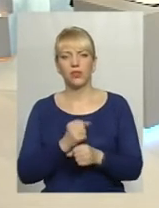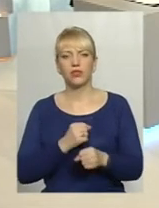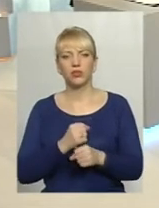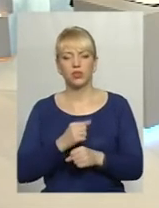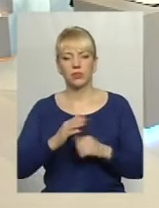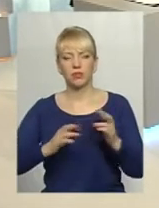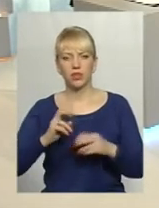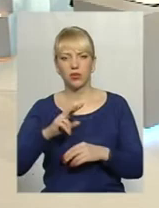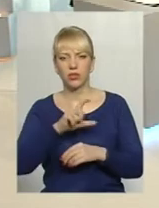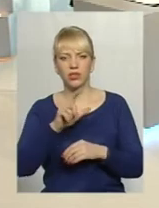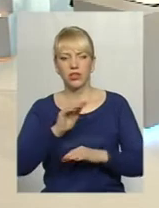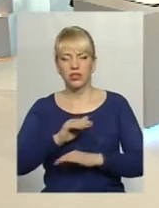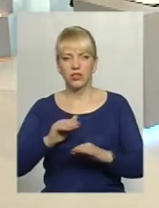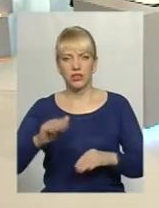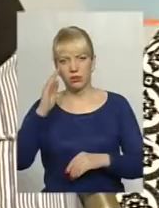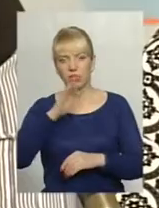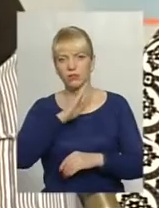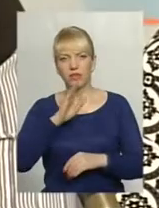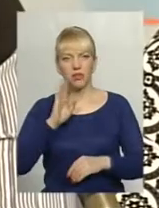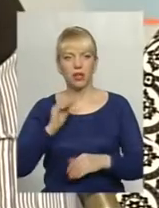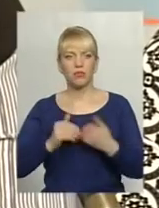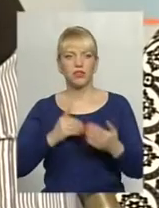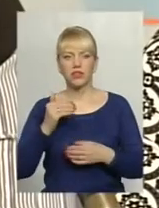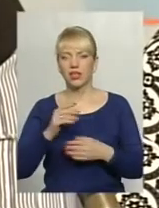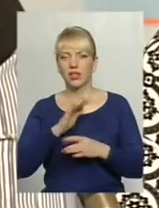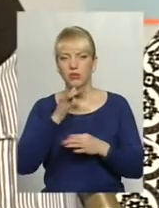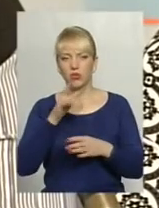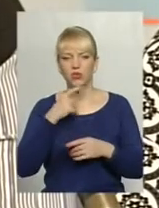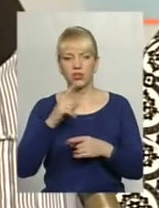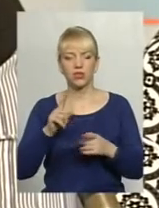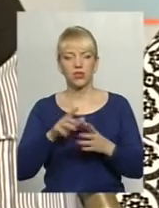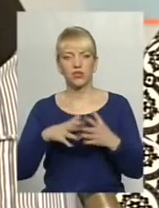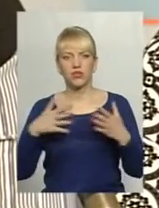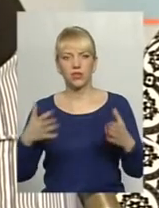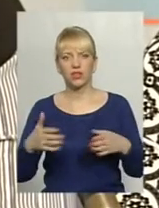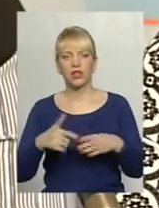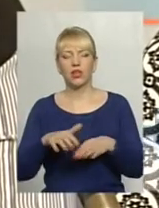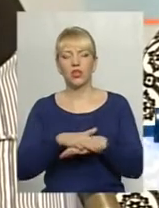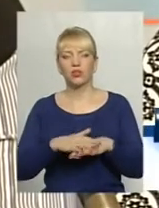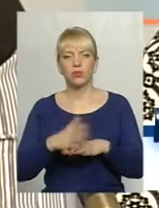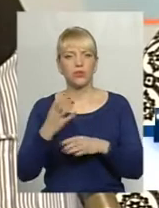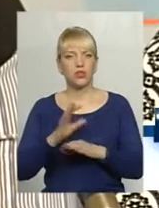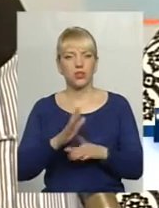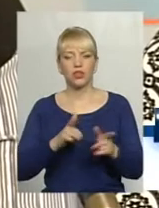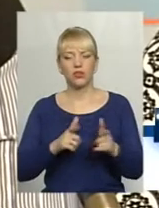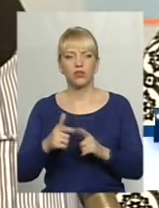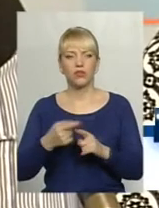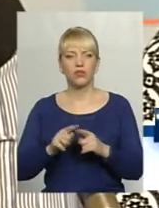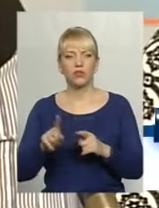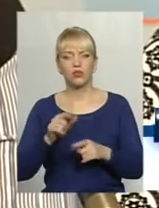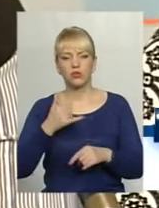психолог з дітьми, і з батьками, і звертається. Не можу сказати, що великий, тому що суспільство ще не готове до того, що в нас є